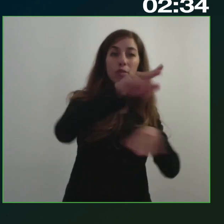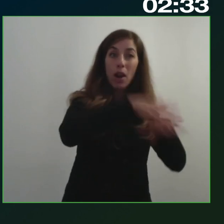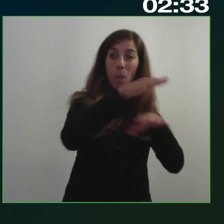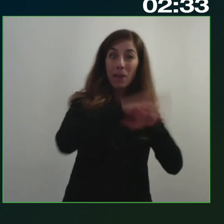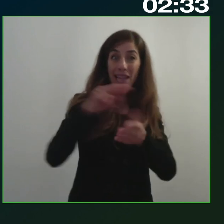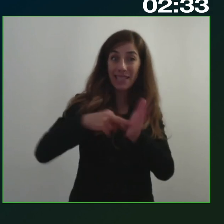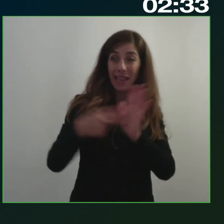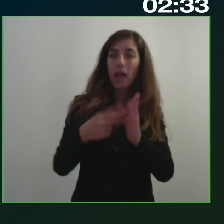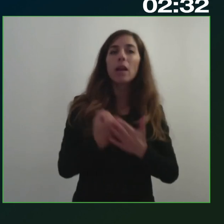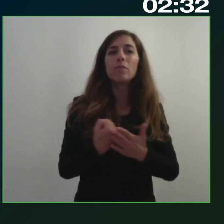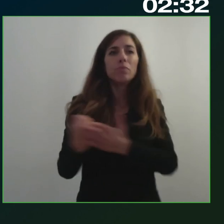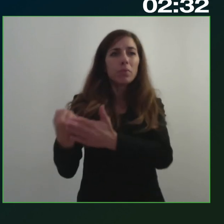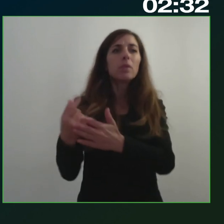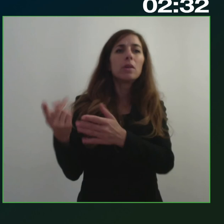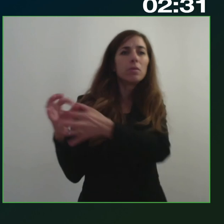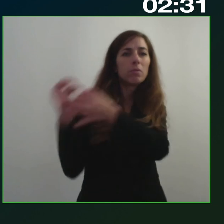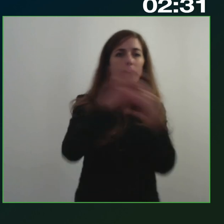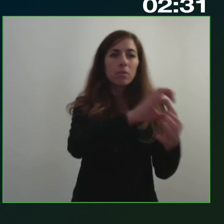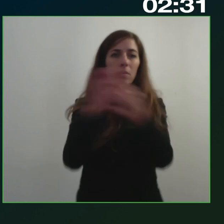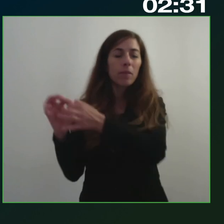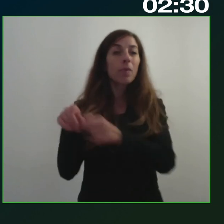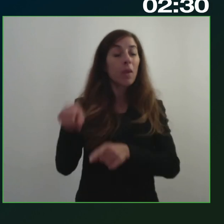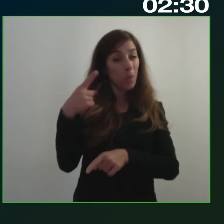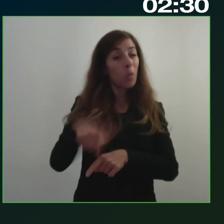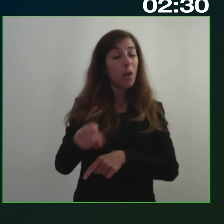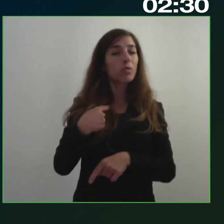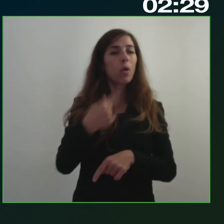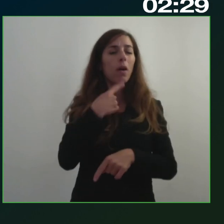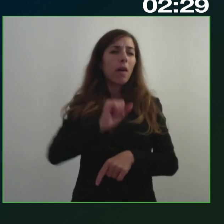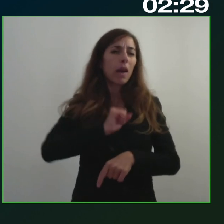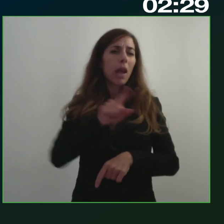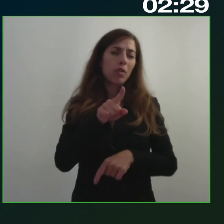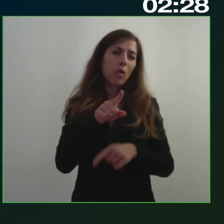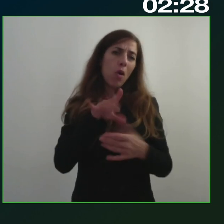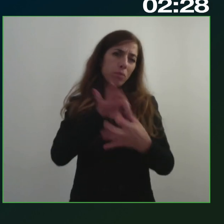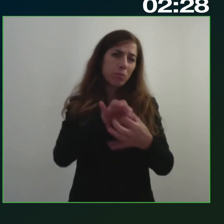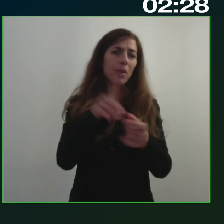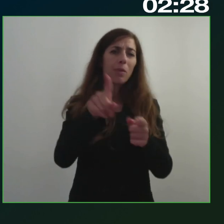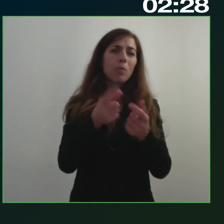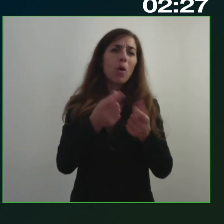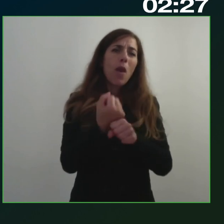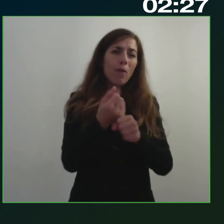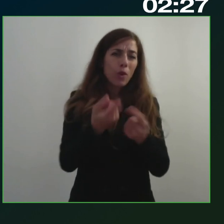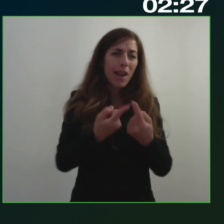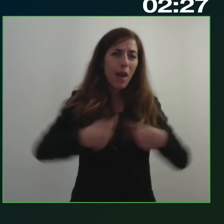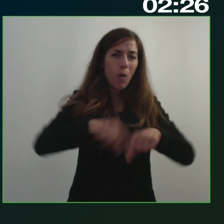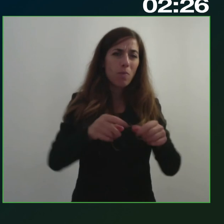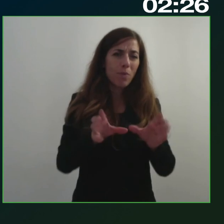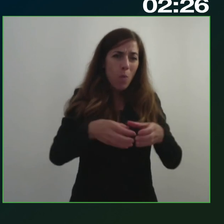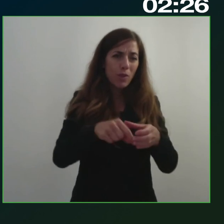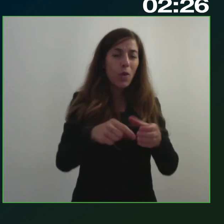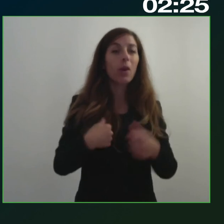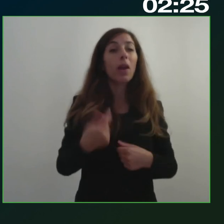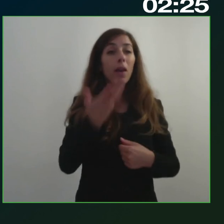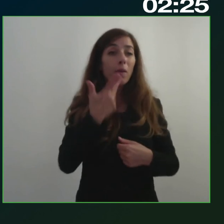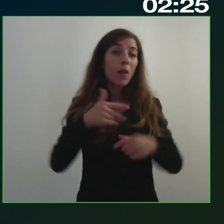è in linea con la valutazione della commissione io vorrei fermarmi qui perché mi sembra che non abbiamo tanto tempo sono a parto ovviamente